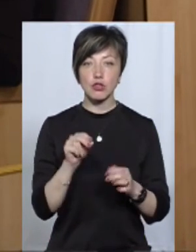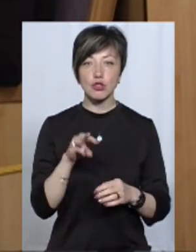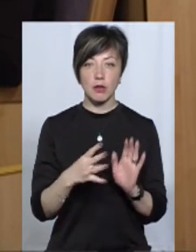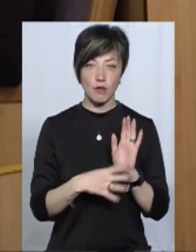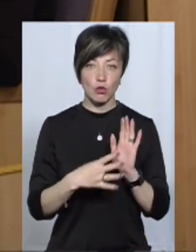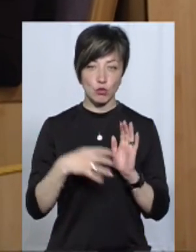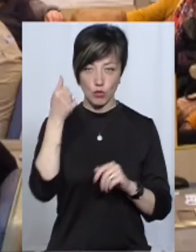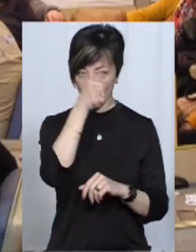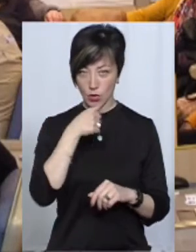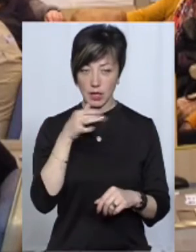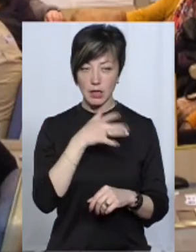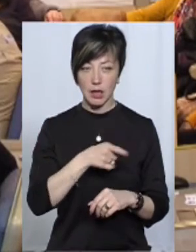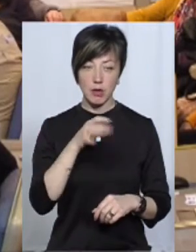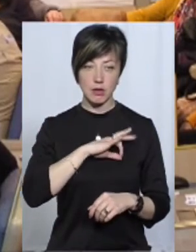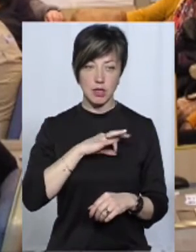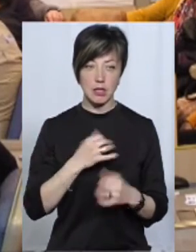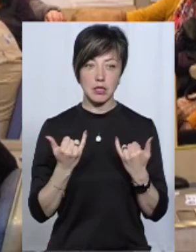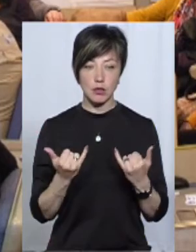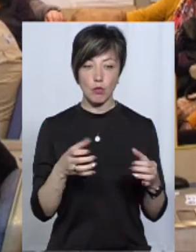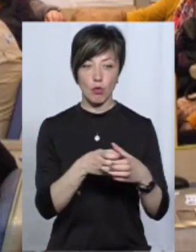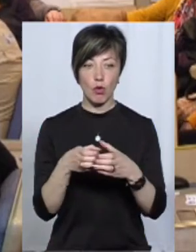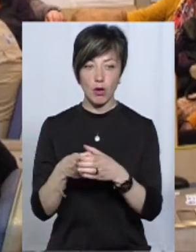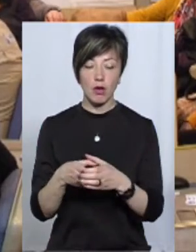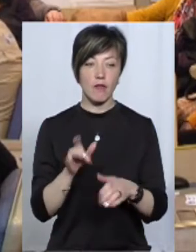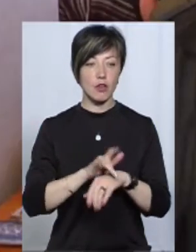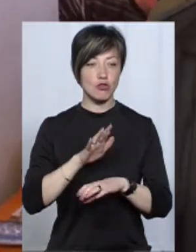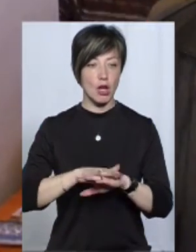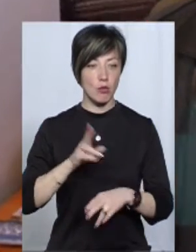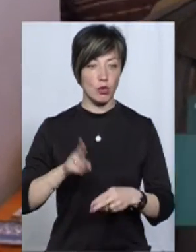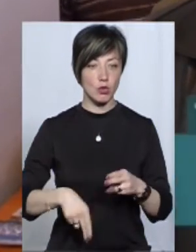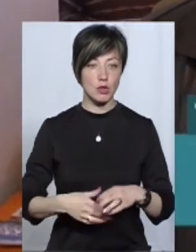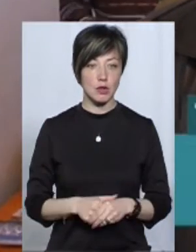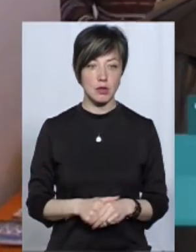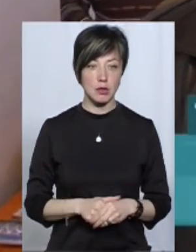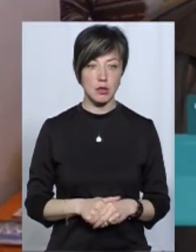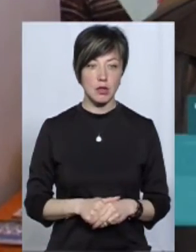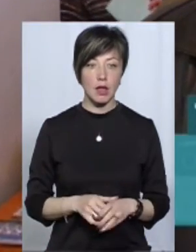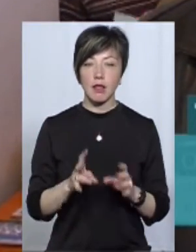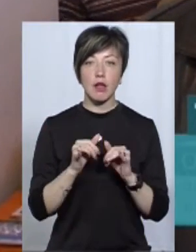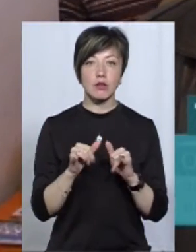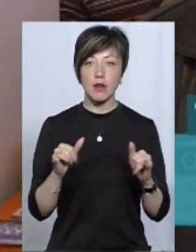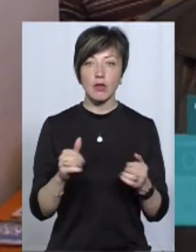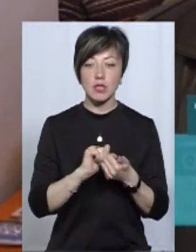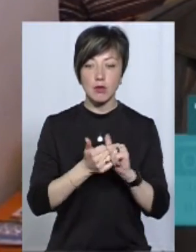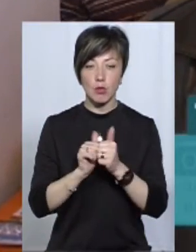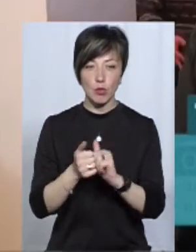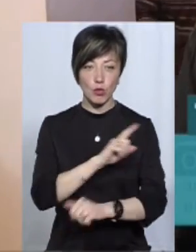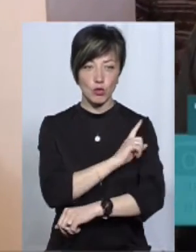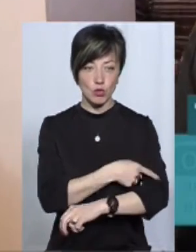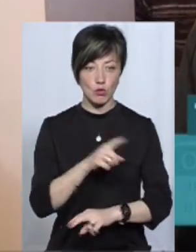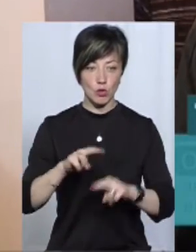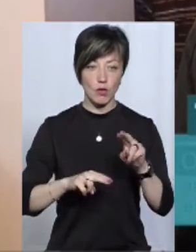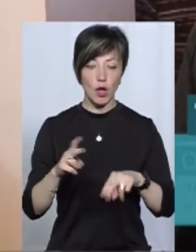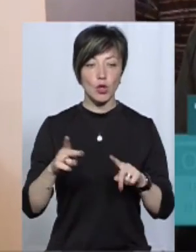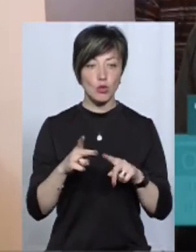ніж у 90-му році, а термін експлуатації діючих блоків на АЕС вичерпується. Нехто що розвиватися, хоча б заміщаючі потужності будувати.